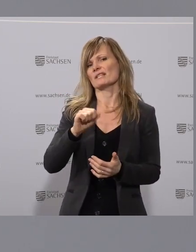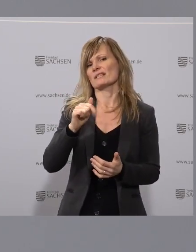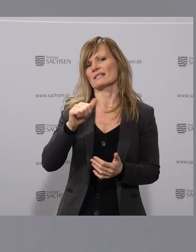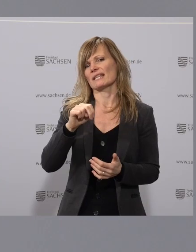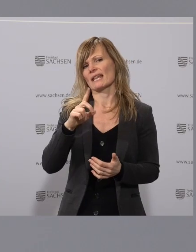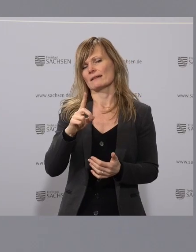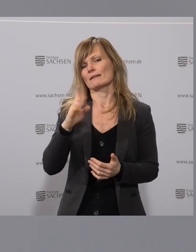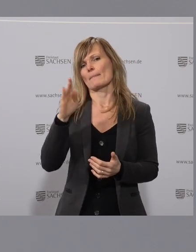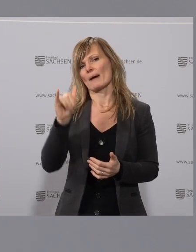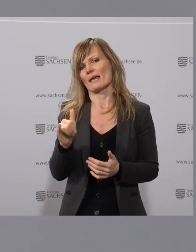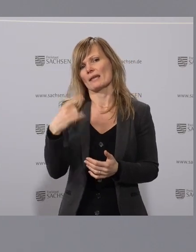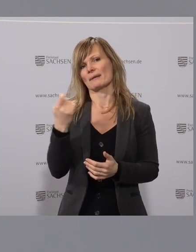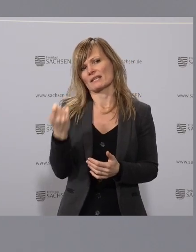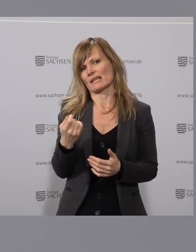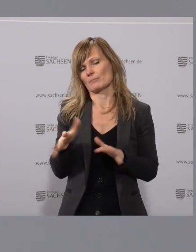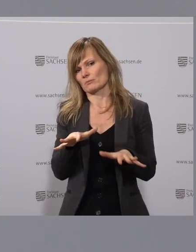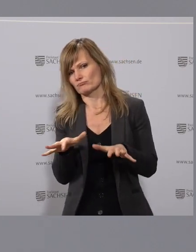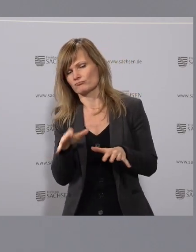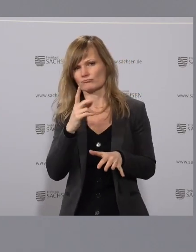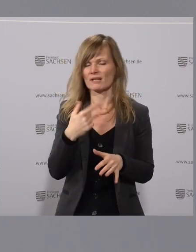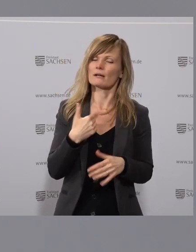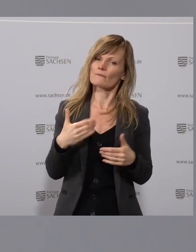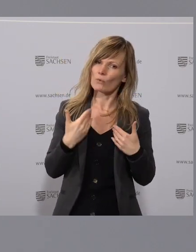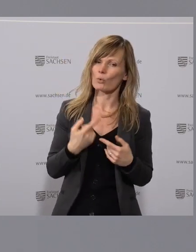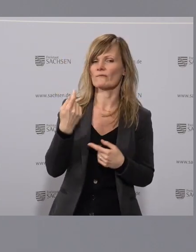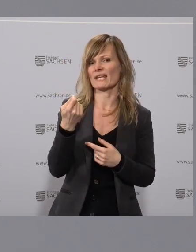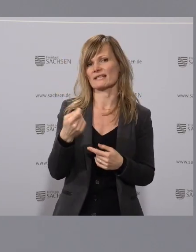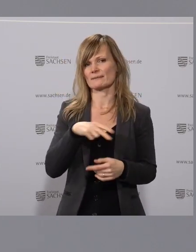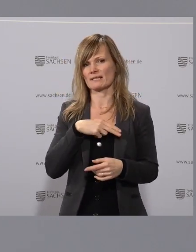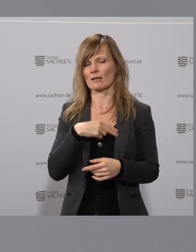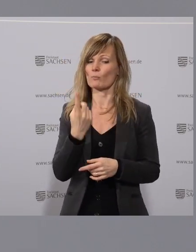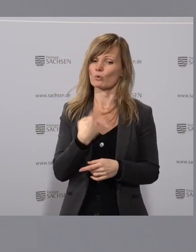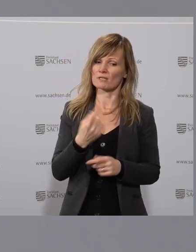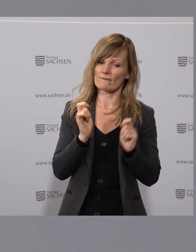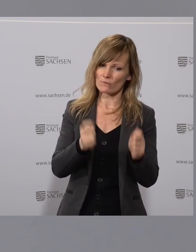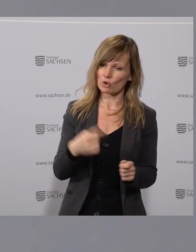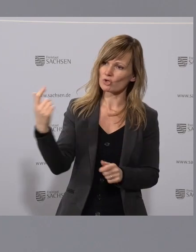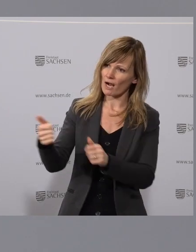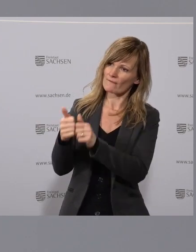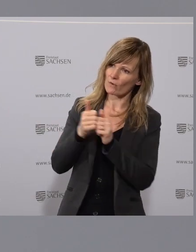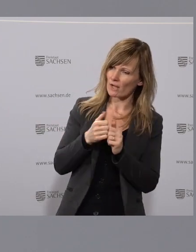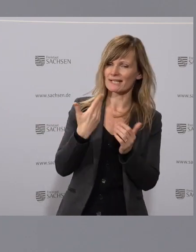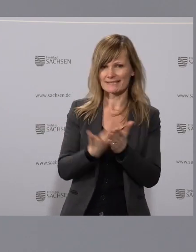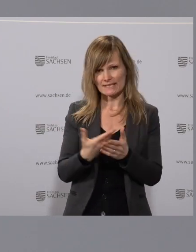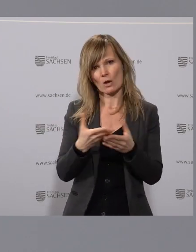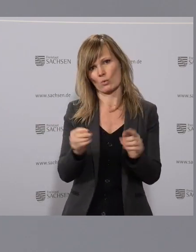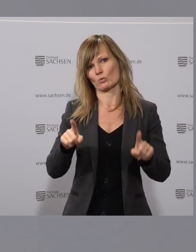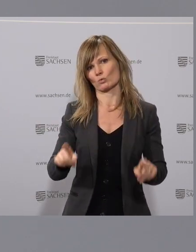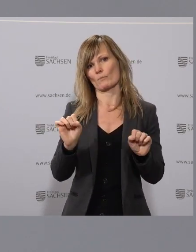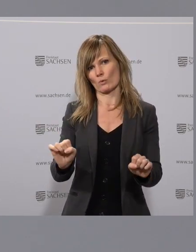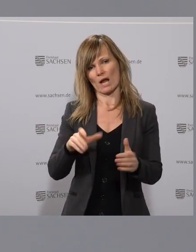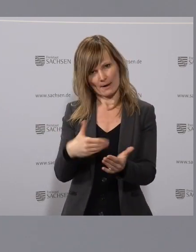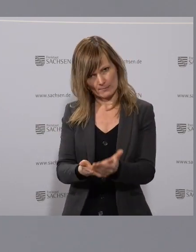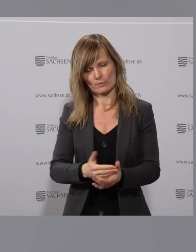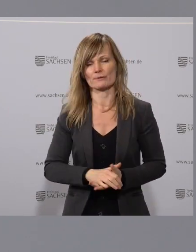und Betrieb. Da freue ich mich, dass das Finanzministerium diesmal unserem Vorschlag gefolgt ist und wir diese Stand-by-Lösung tatsächlich